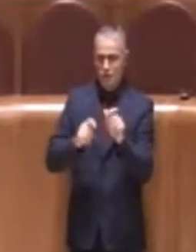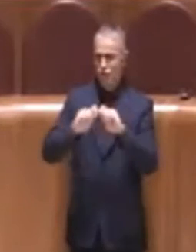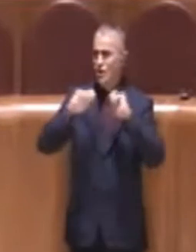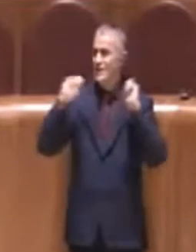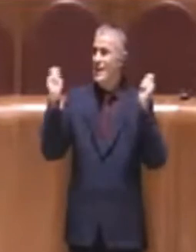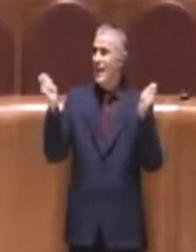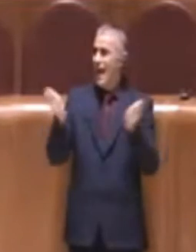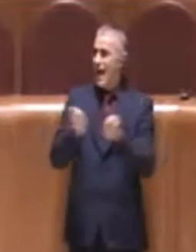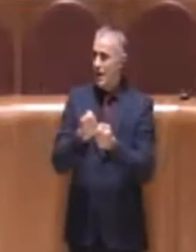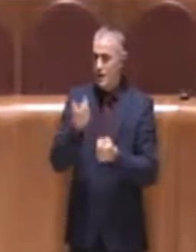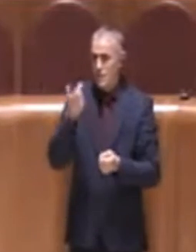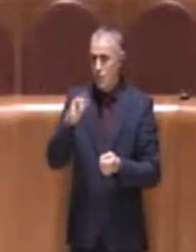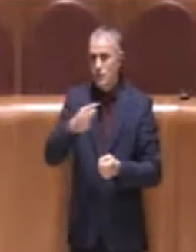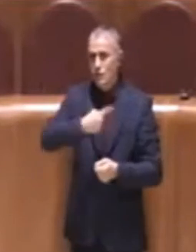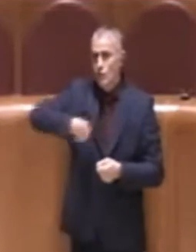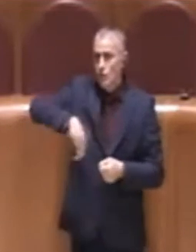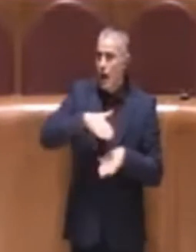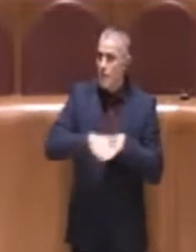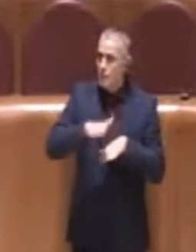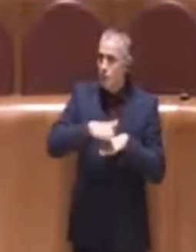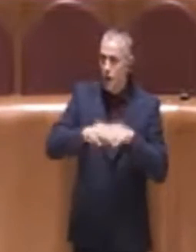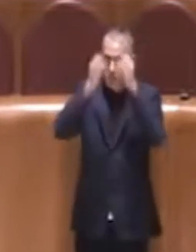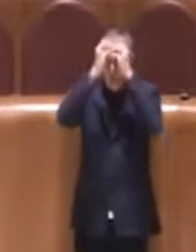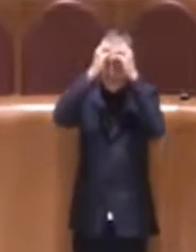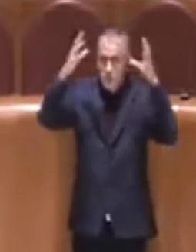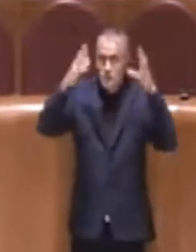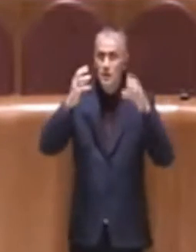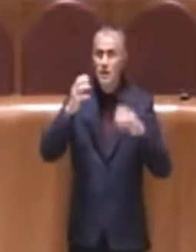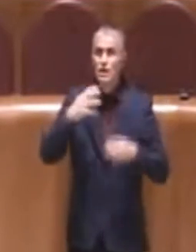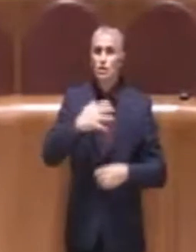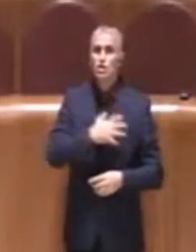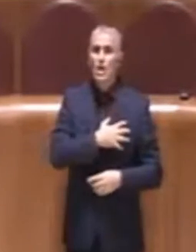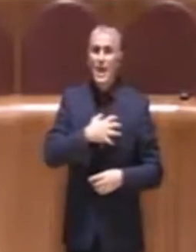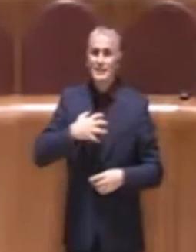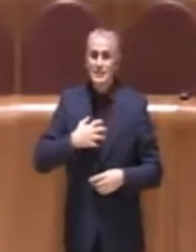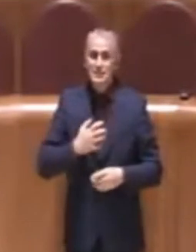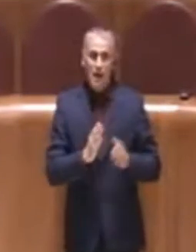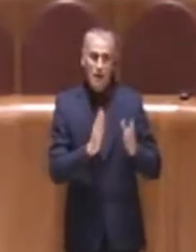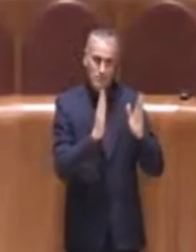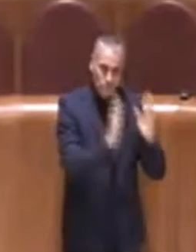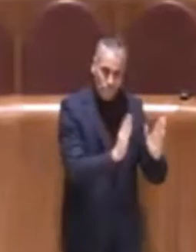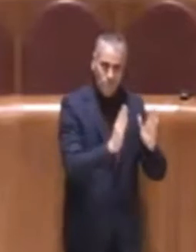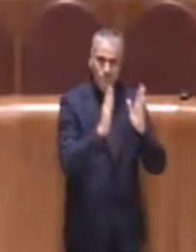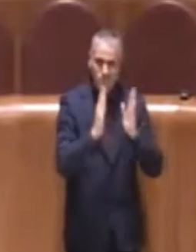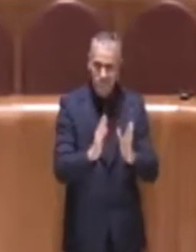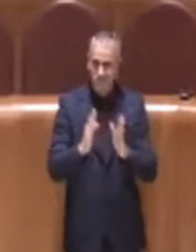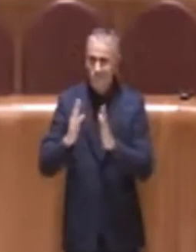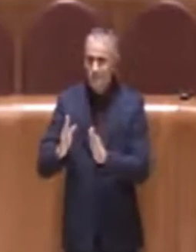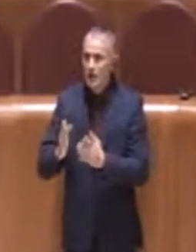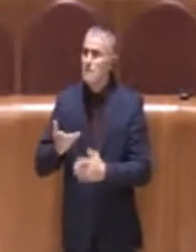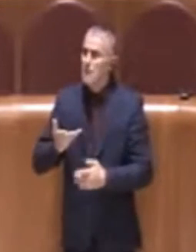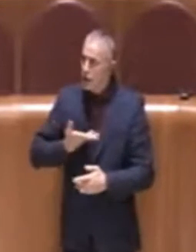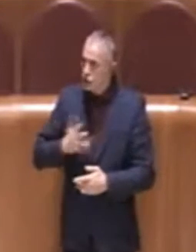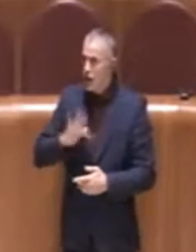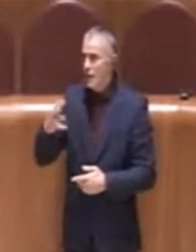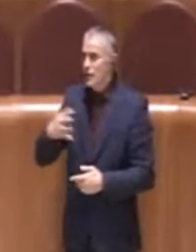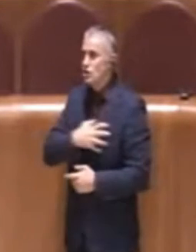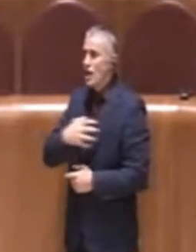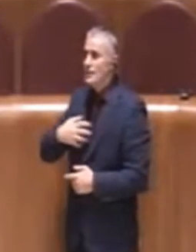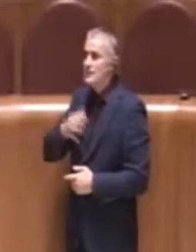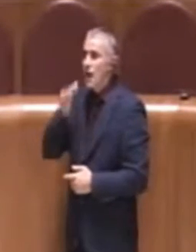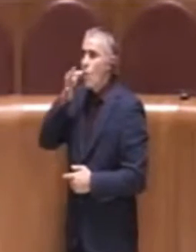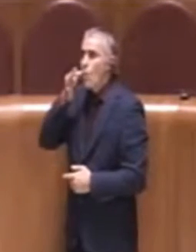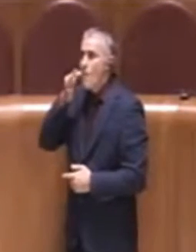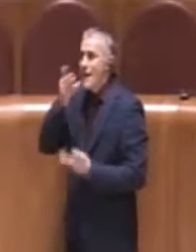perché noi siamo abituati a pensare alla scienza come alle scienze esatte e quando ci sono anche le scienze umanistiche.